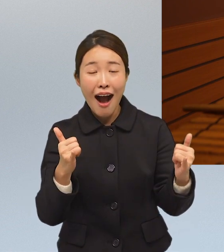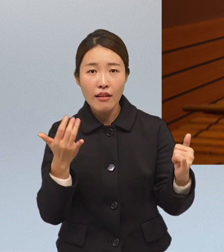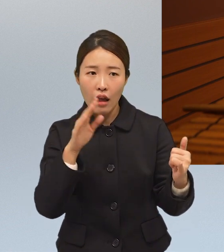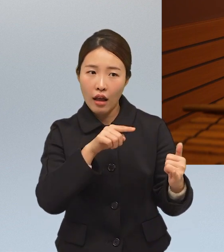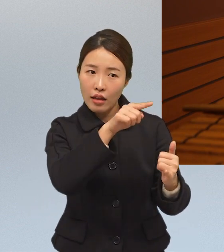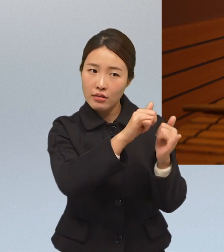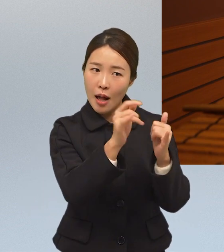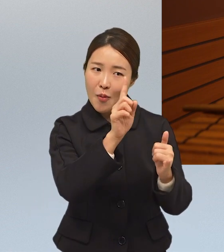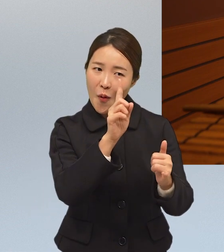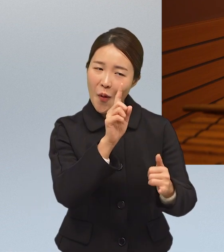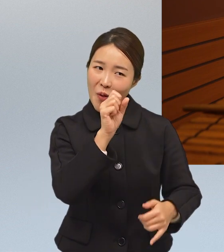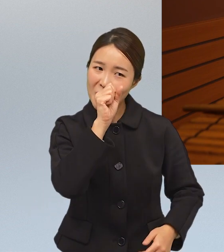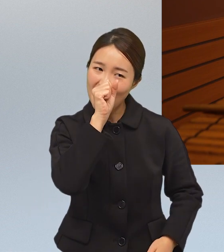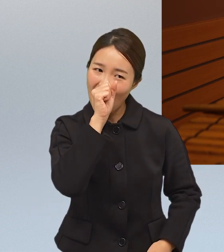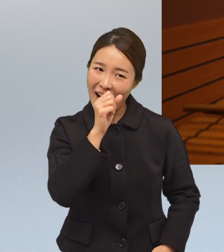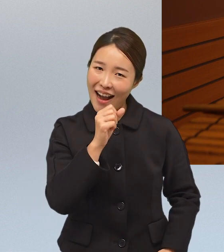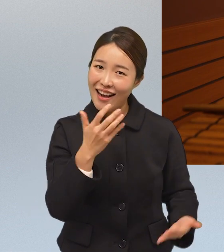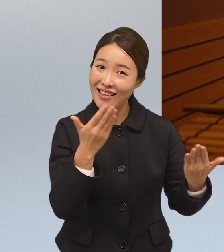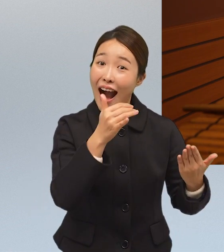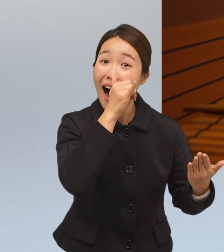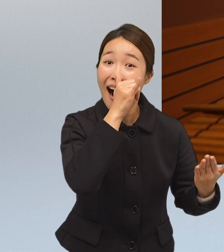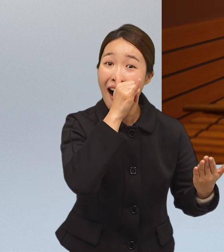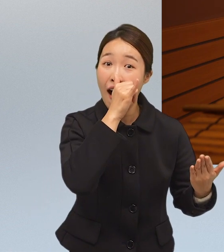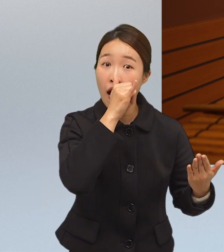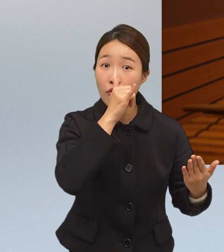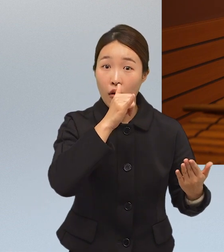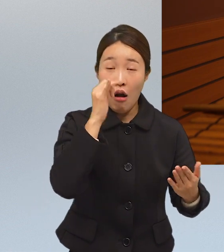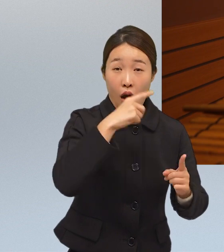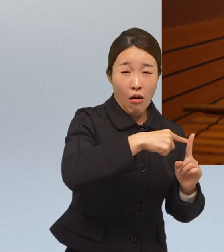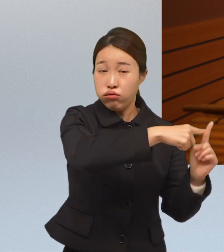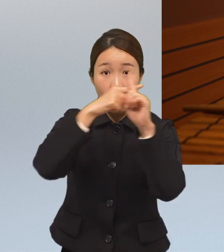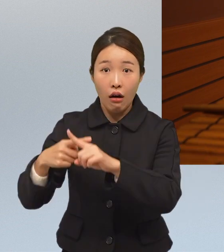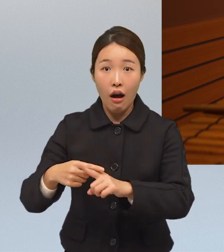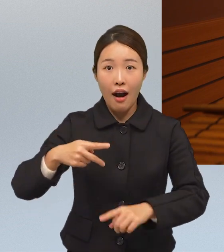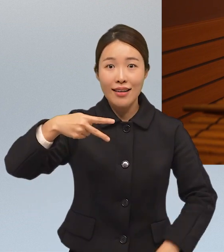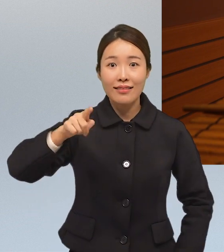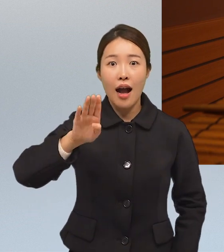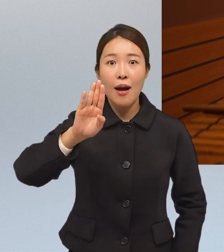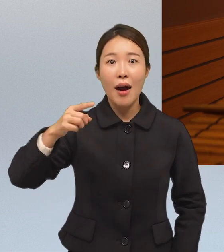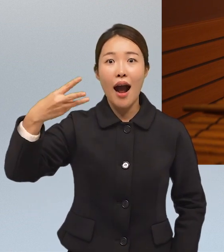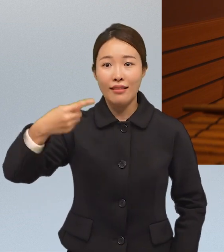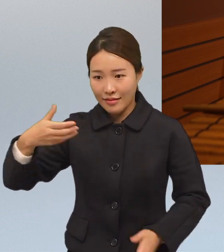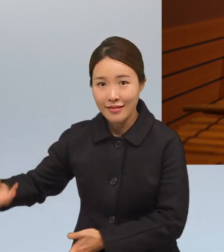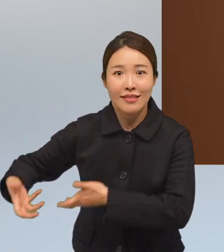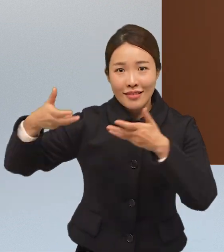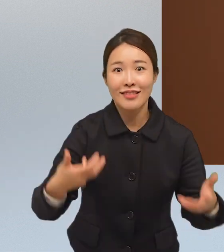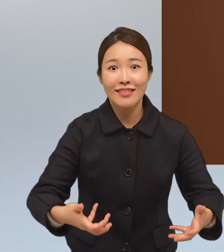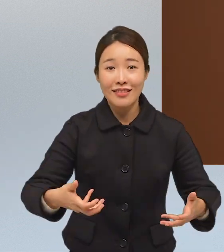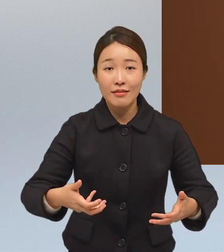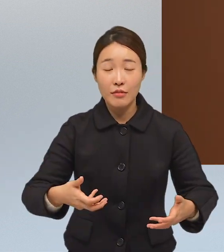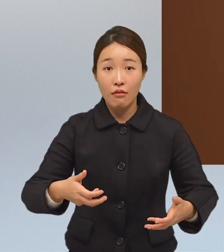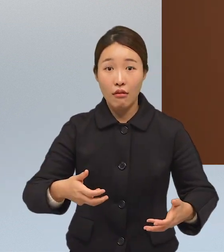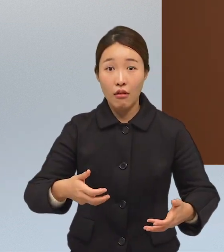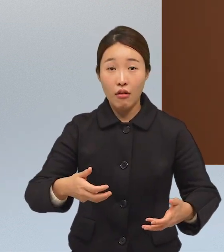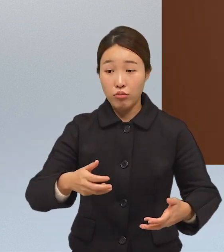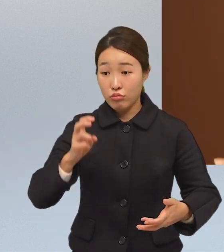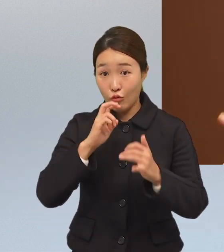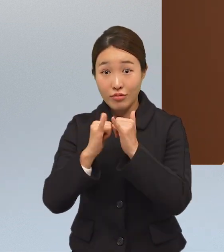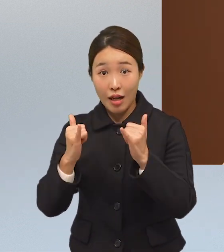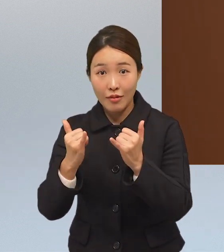근데 그 사람이 좋은 일이 있나봐요 그러면 그냥 다짜고짜 사바르를 그냥 꺼내가지고 연주자들이 오면